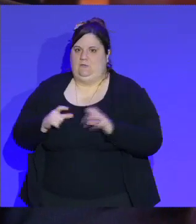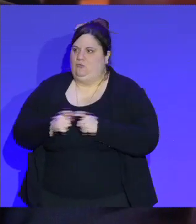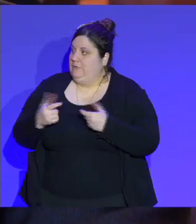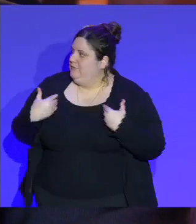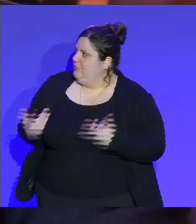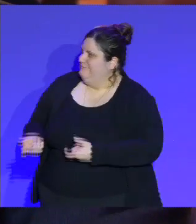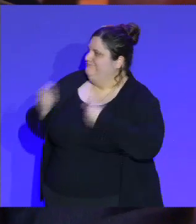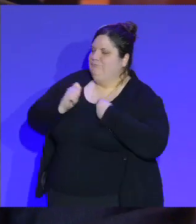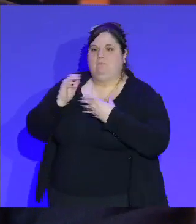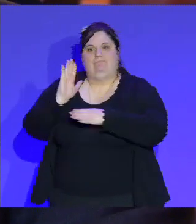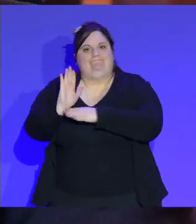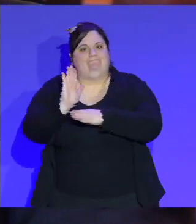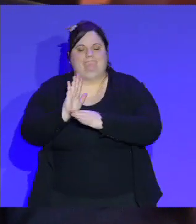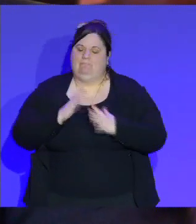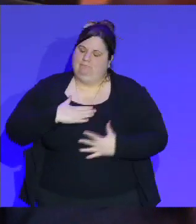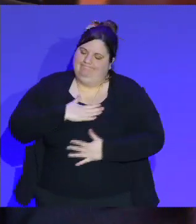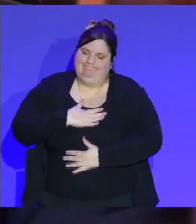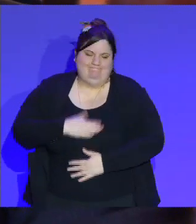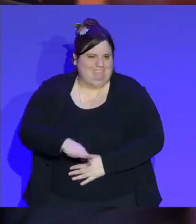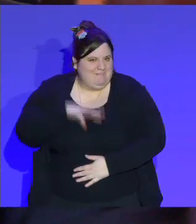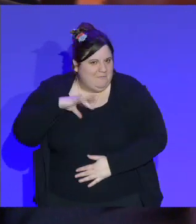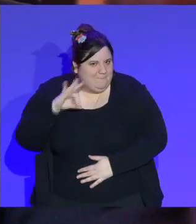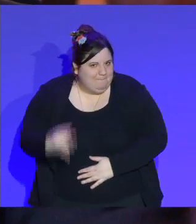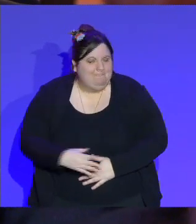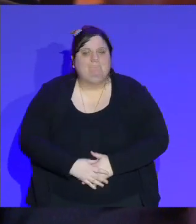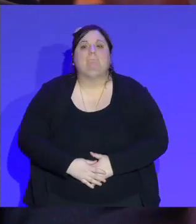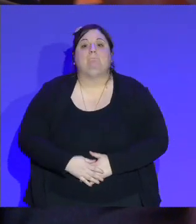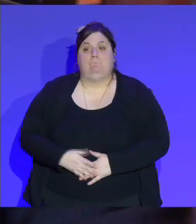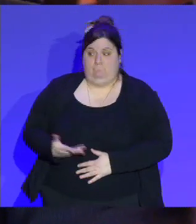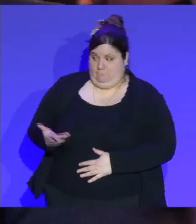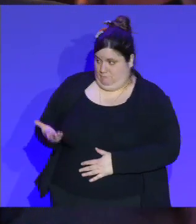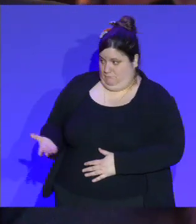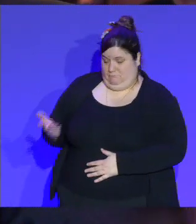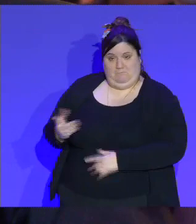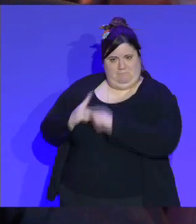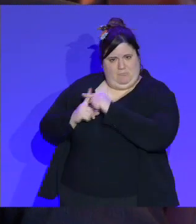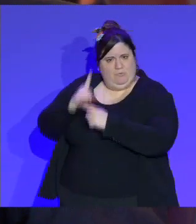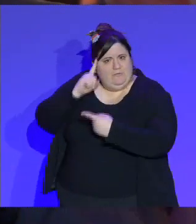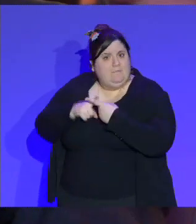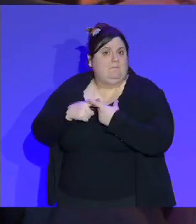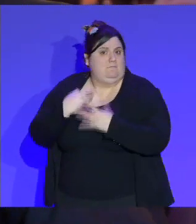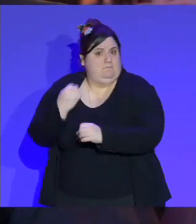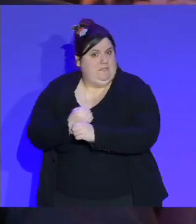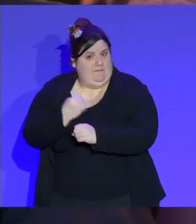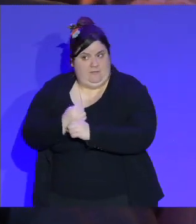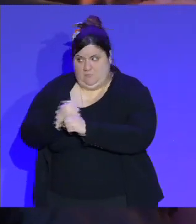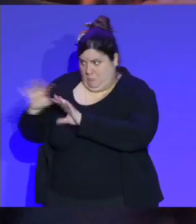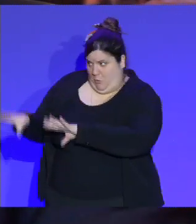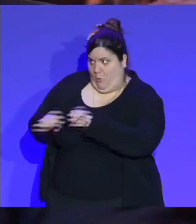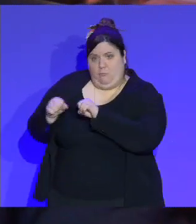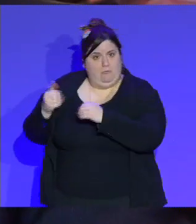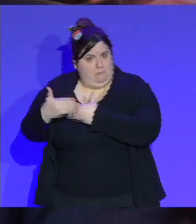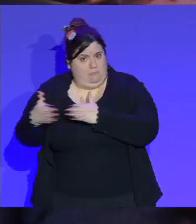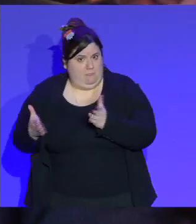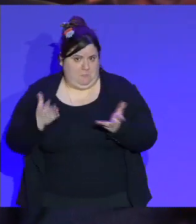sur l'emploi dans le secteur de la filière du sport, un secteur qui est sous tension comme d'autres